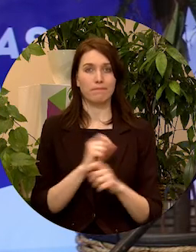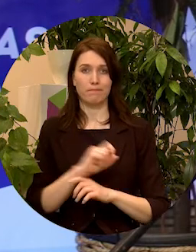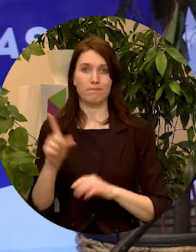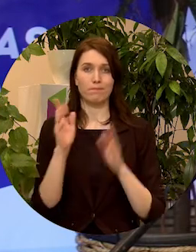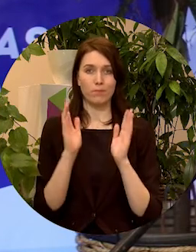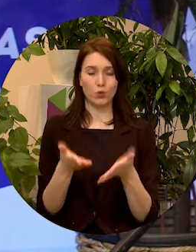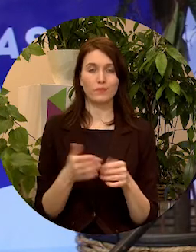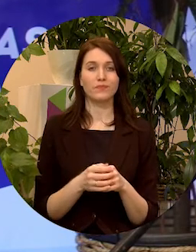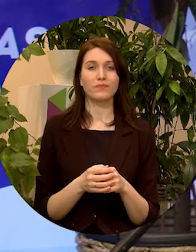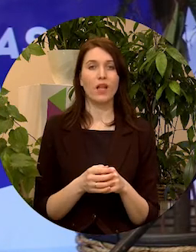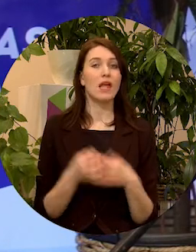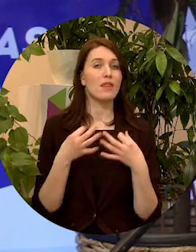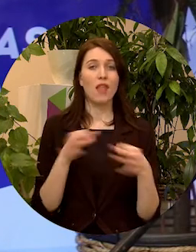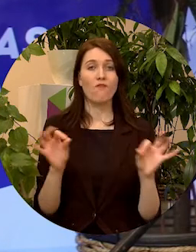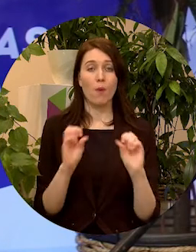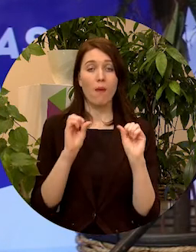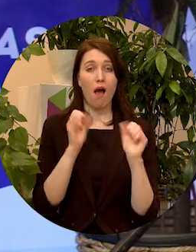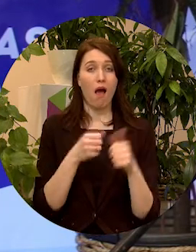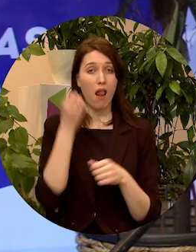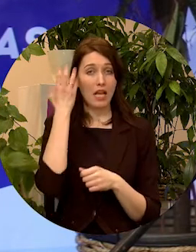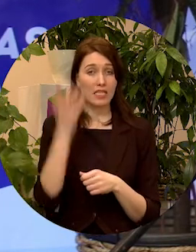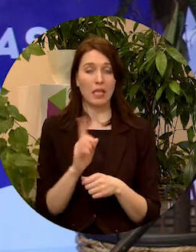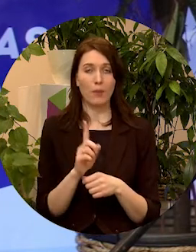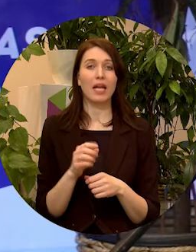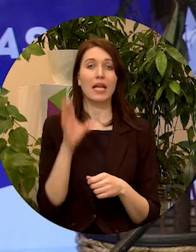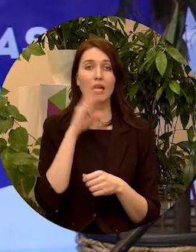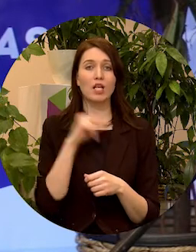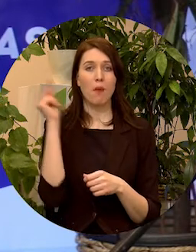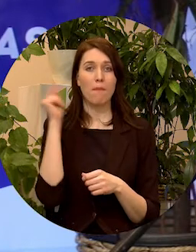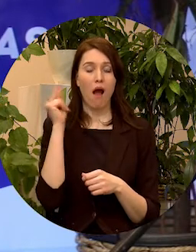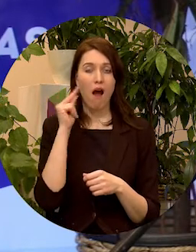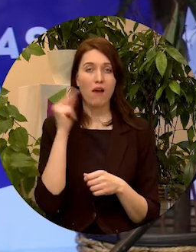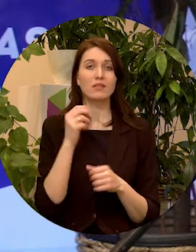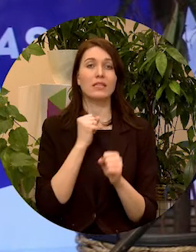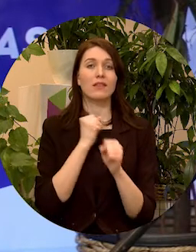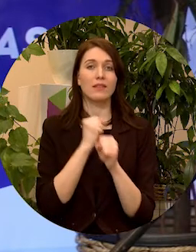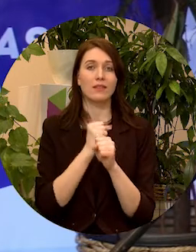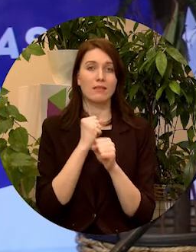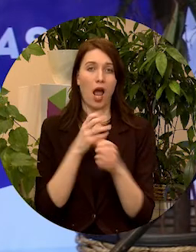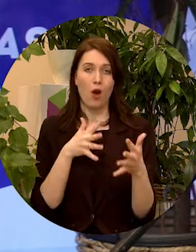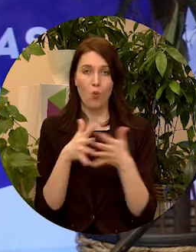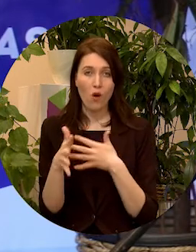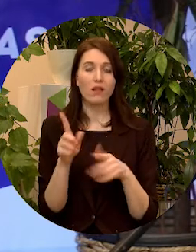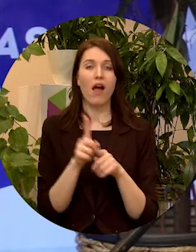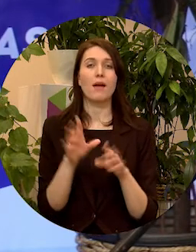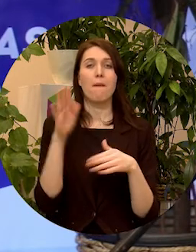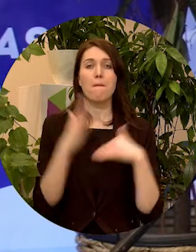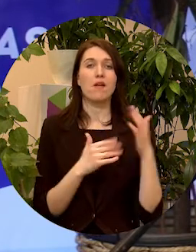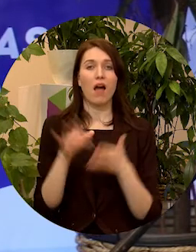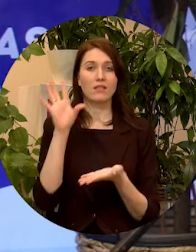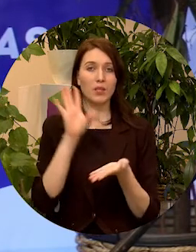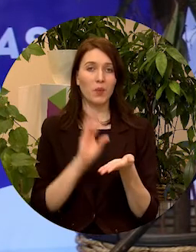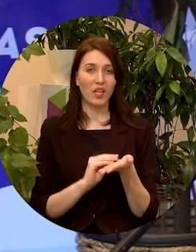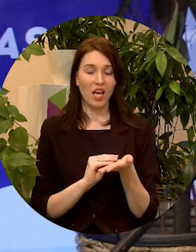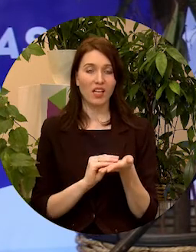Jo neformālā izglītība tā, protams, ir šī iespēja mācīties darot un iegūt arī praktisku pieredzi,